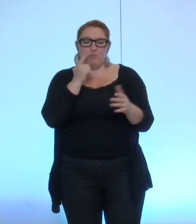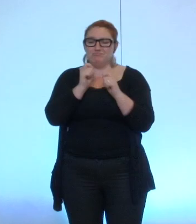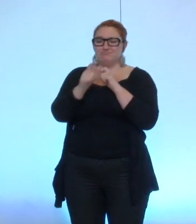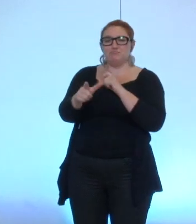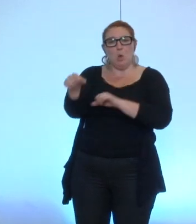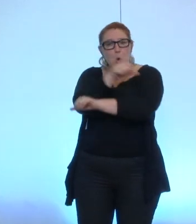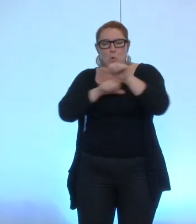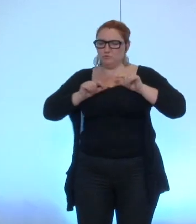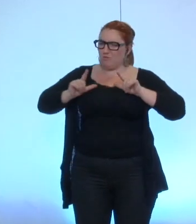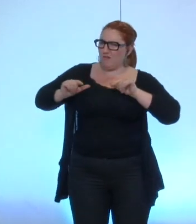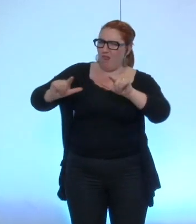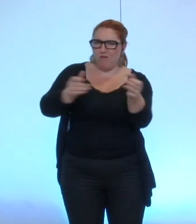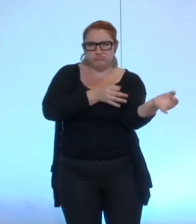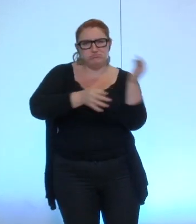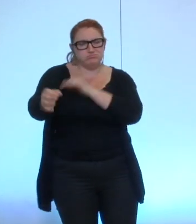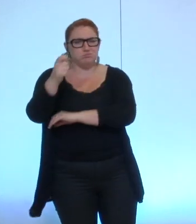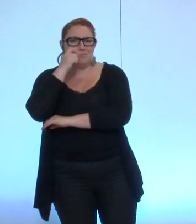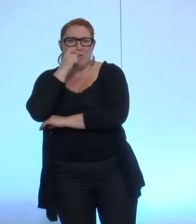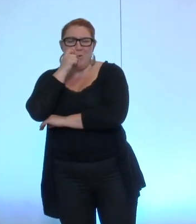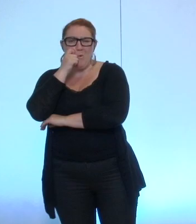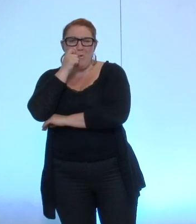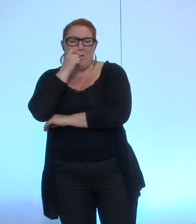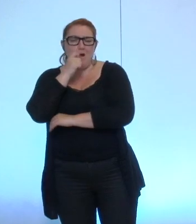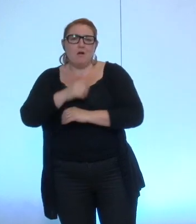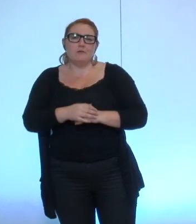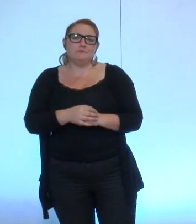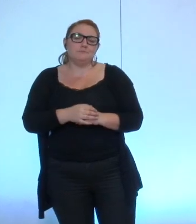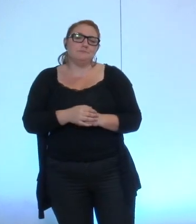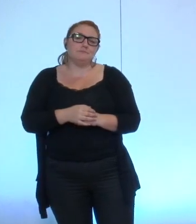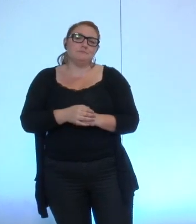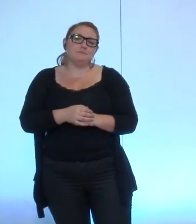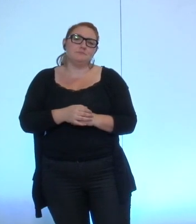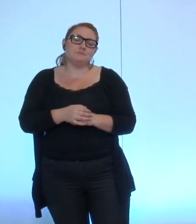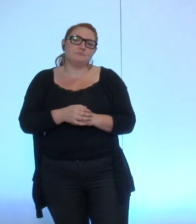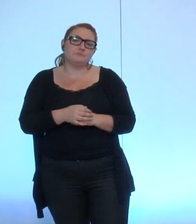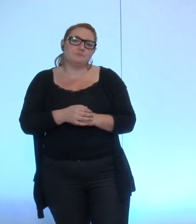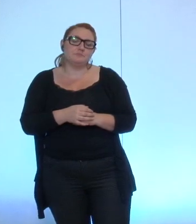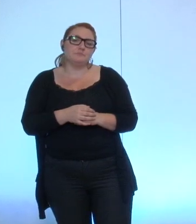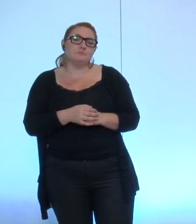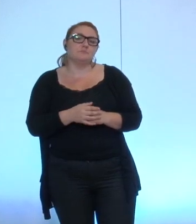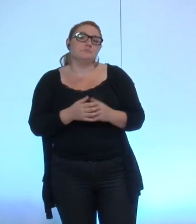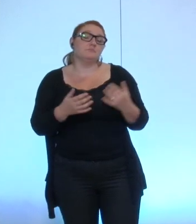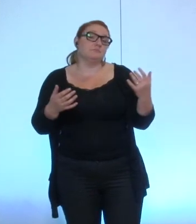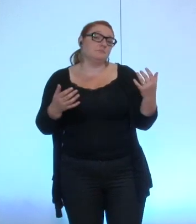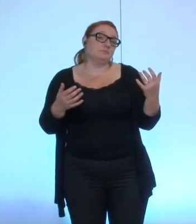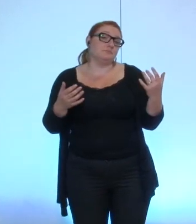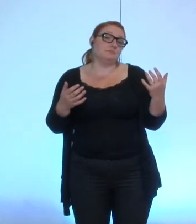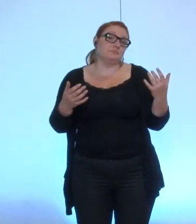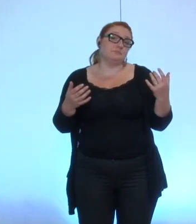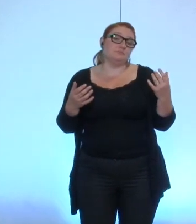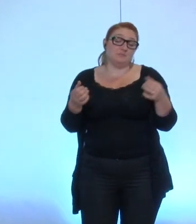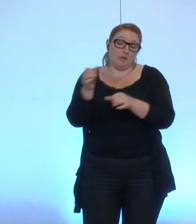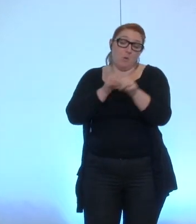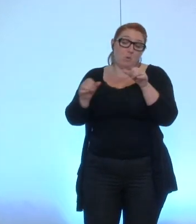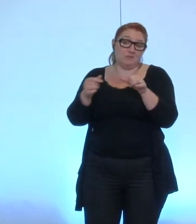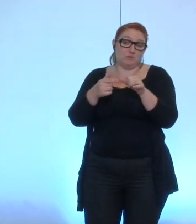ou de cette mise en perspective des indemnités avec la présence effective aux réunions nous avons le